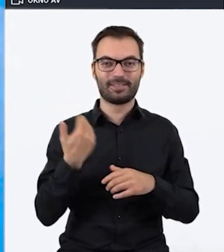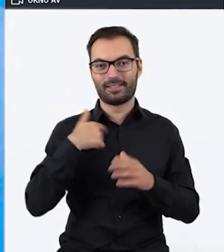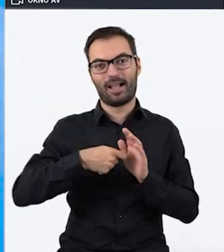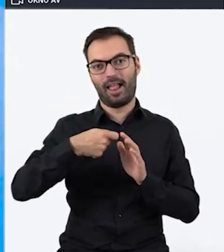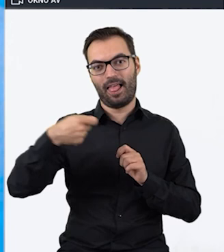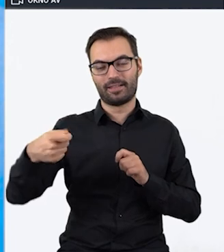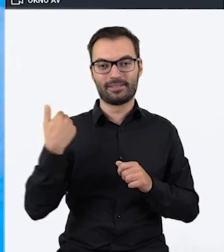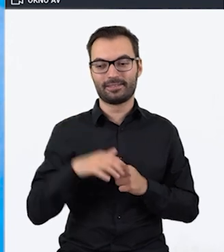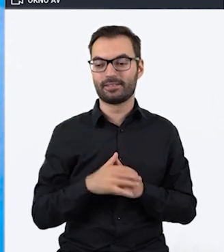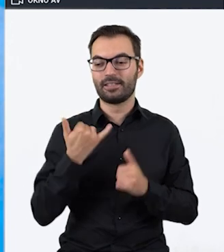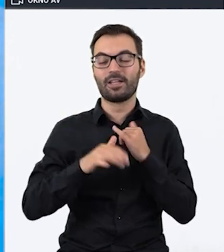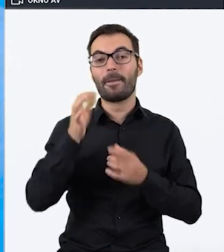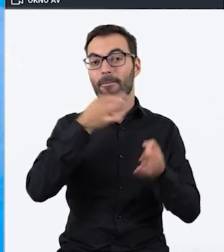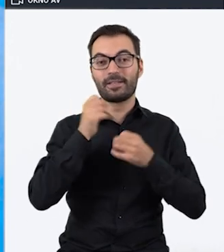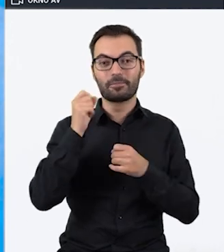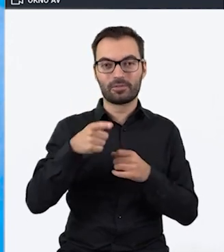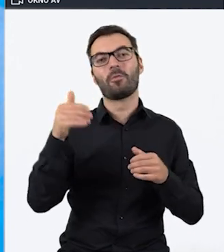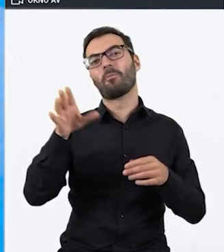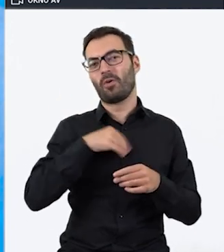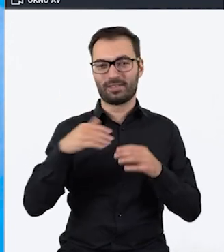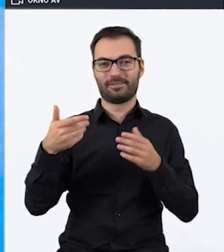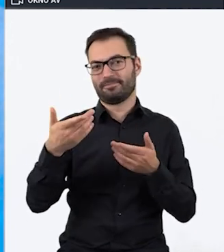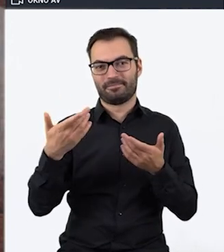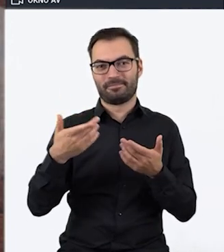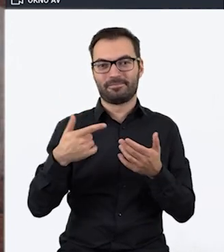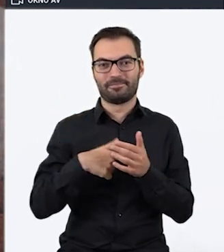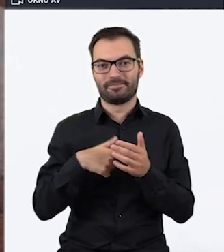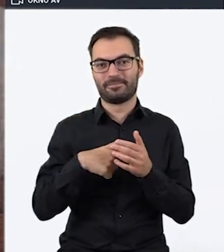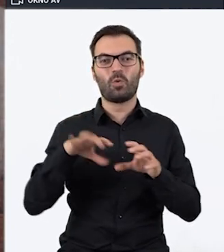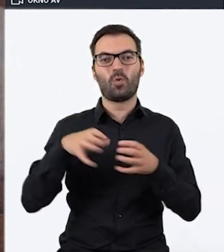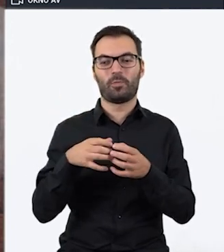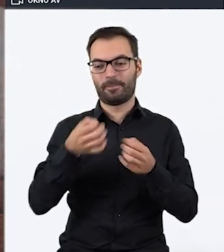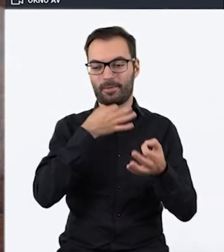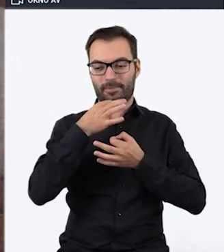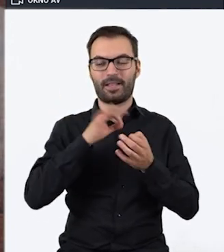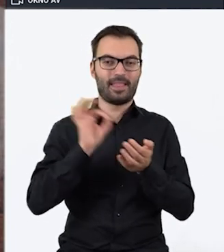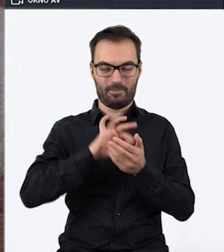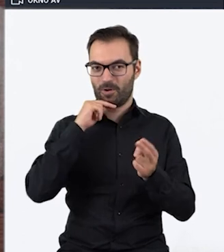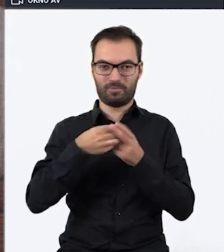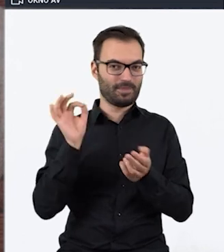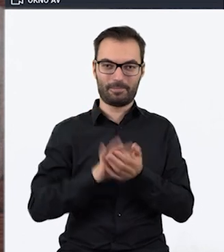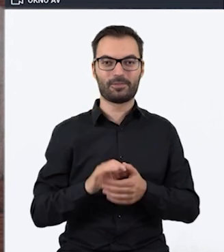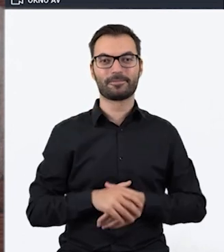przedłużać. Jak będą jakieś pytania, można po prostu pisać do nas na grupce i na pewno na nie odpowiemy.